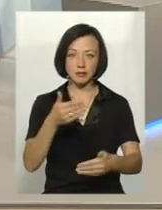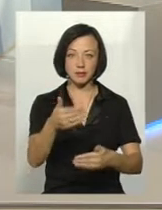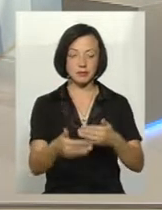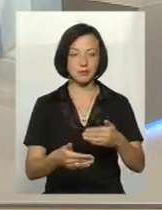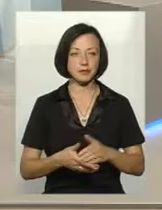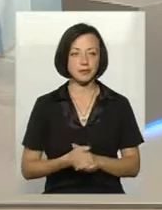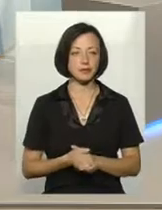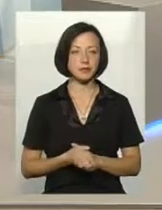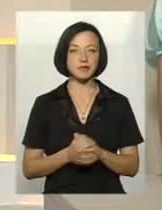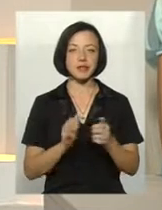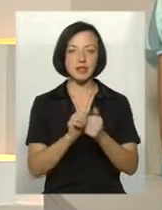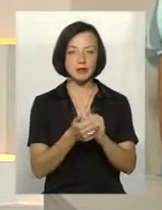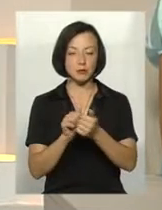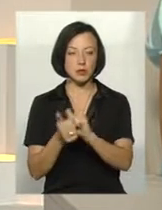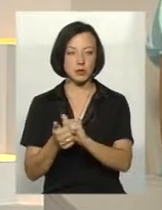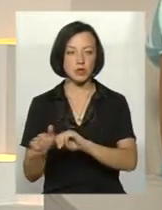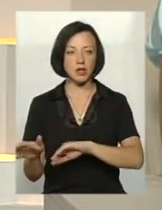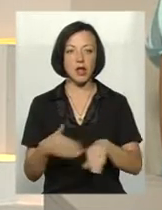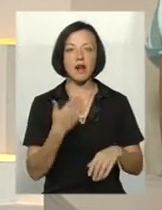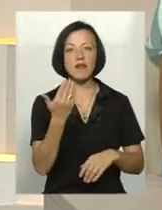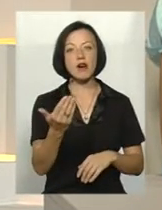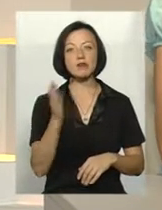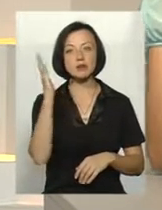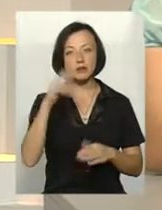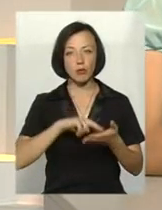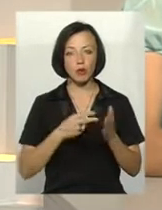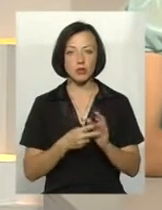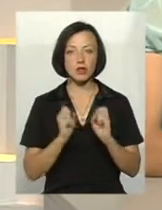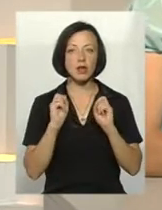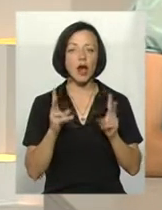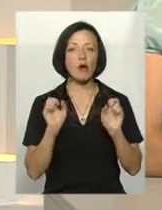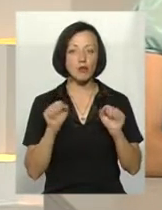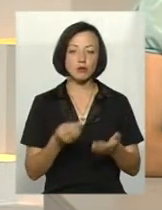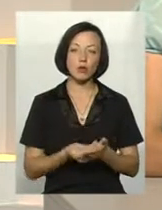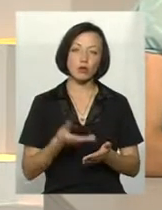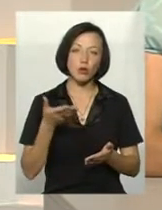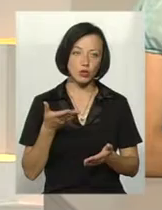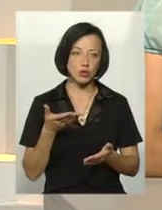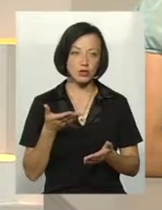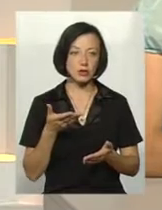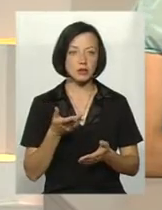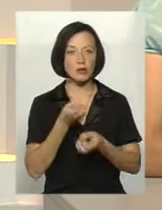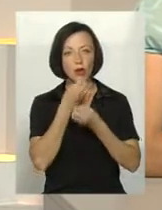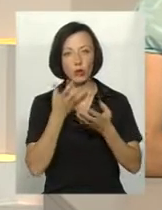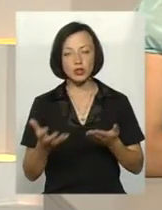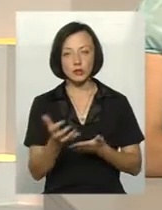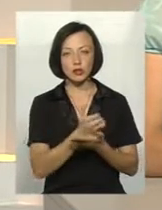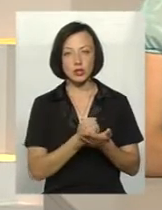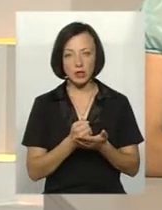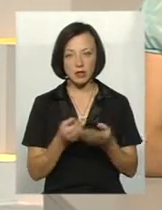Які ваші прогнози? Наскільки може зрости ціна, чи у ті хороші ворожаї